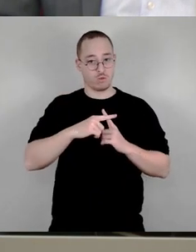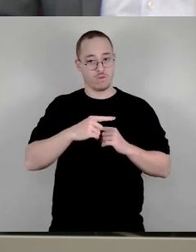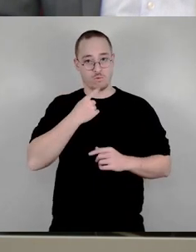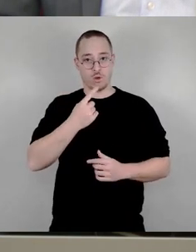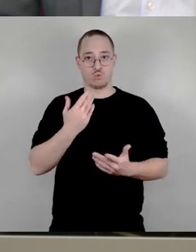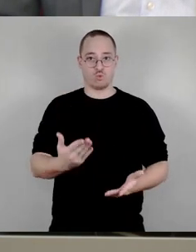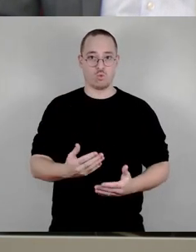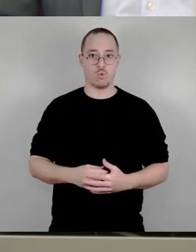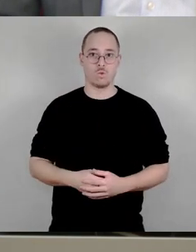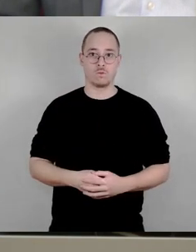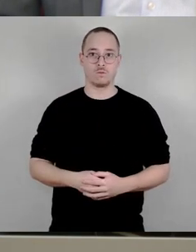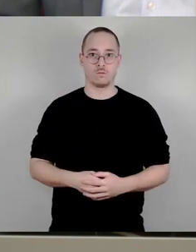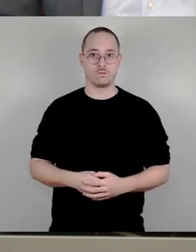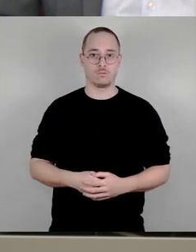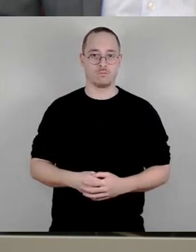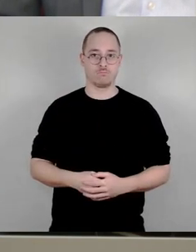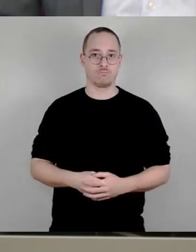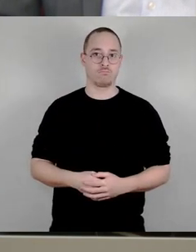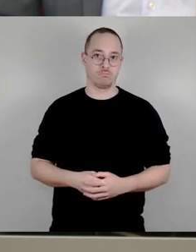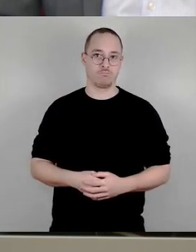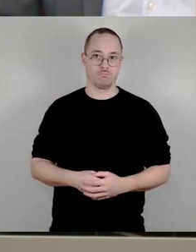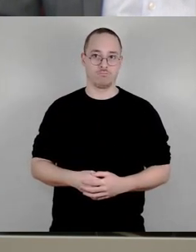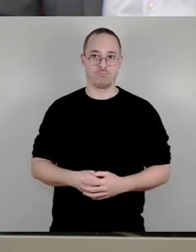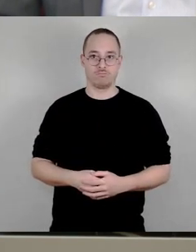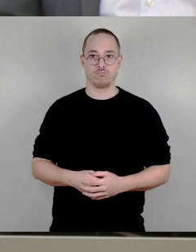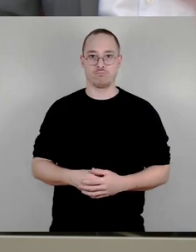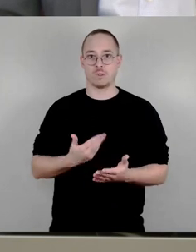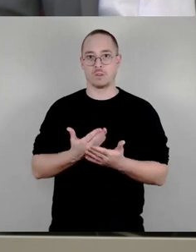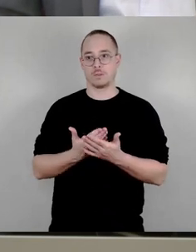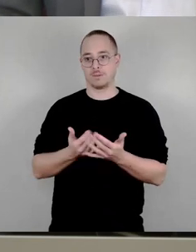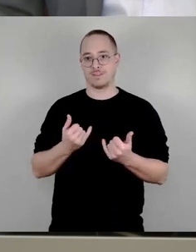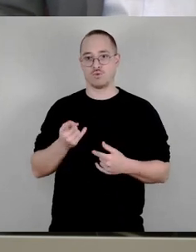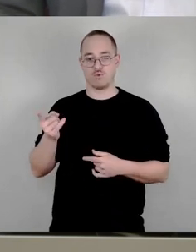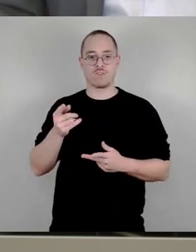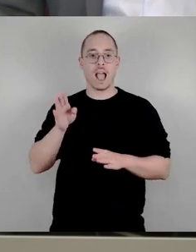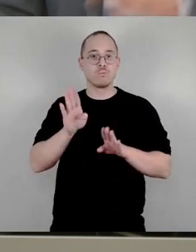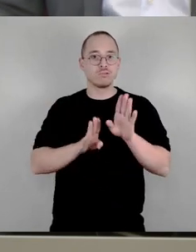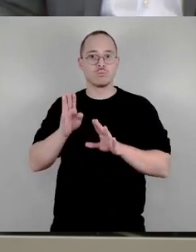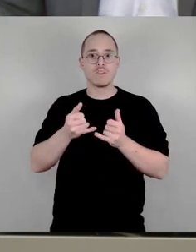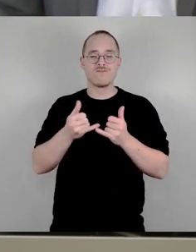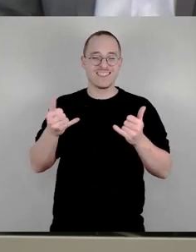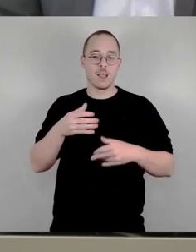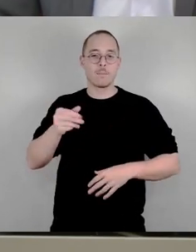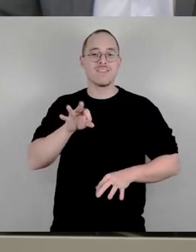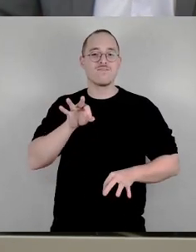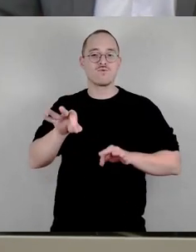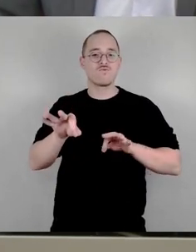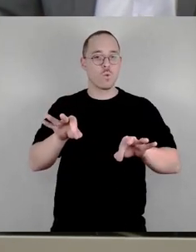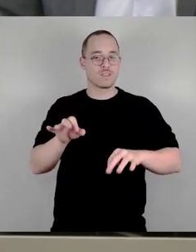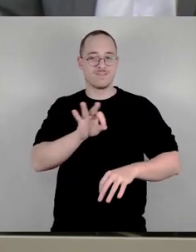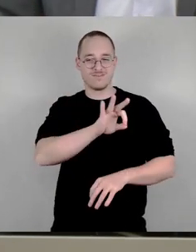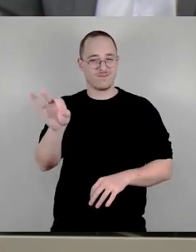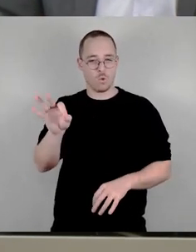ist die Abstimmung mit den Füßen. Das möge Ihnen nicht gefallen. Das möge sein. Und wir werden jetzt das